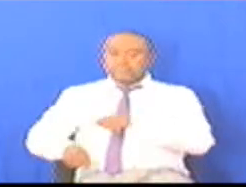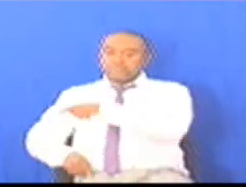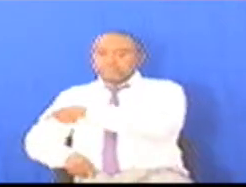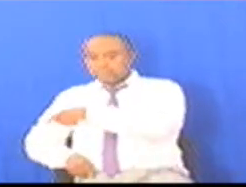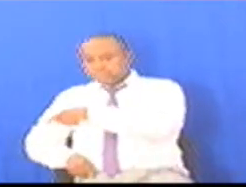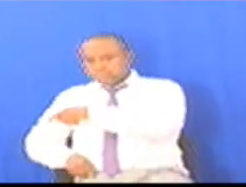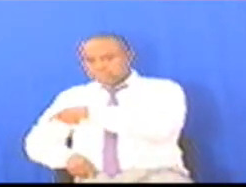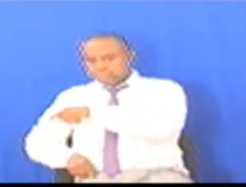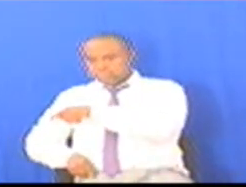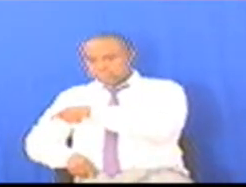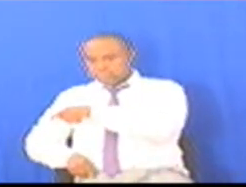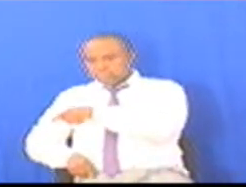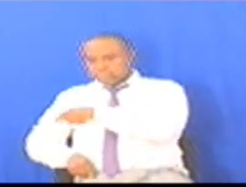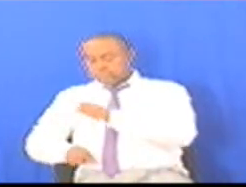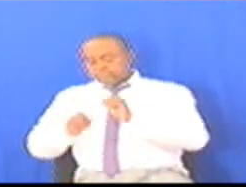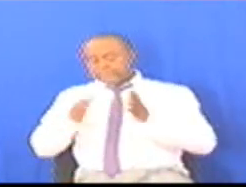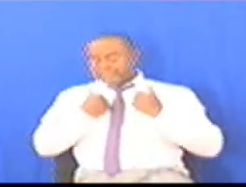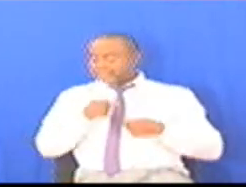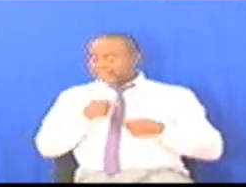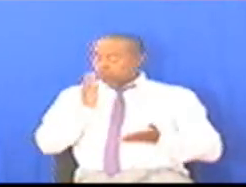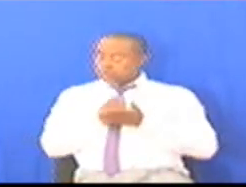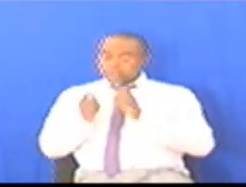Lipetena VAT Sasa Hili